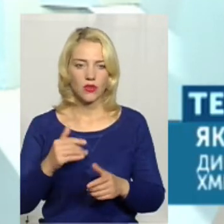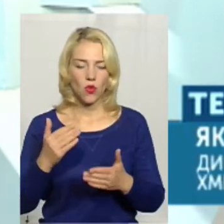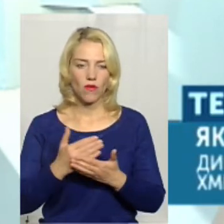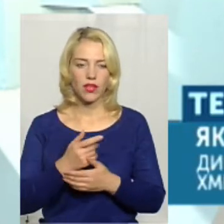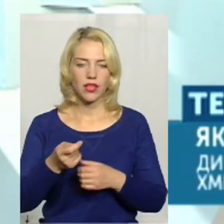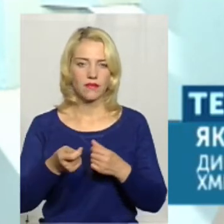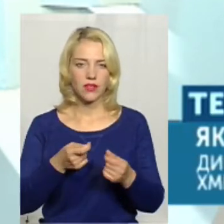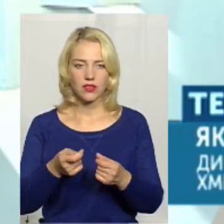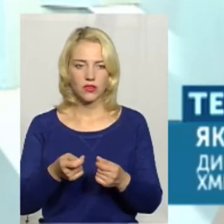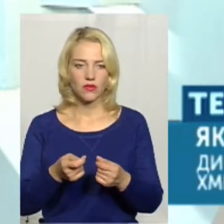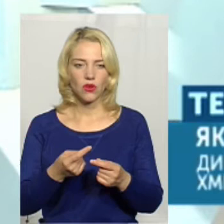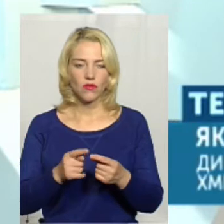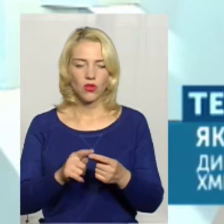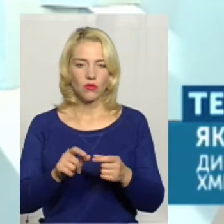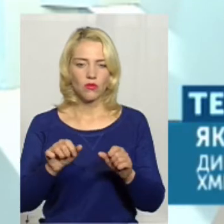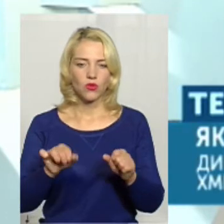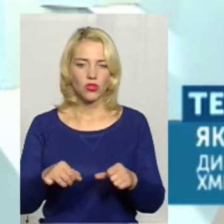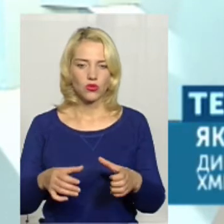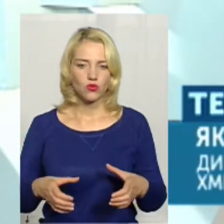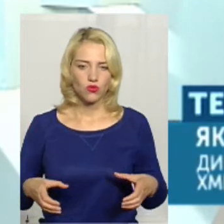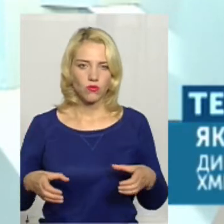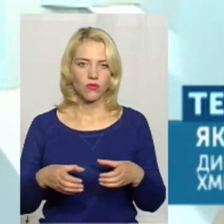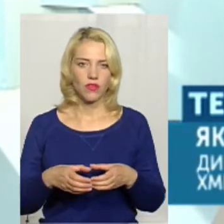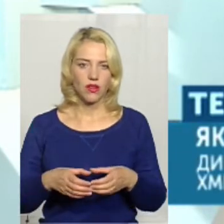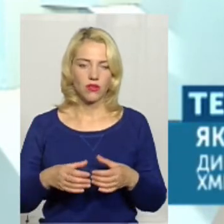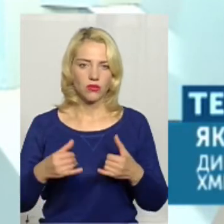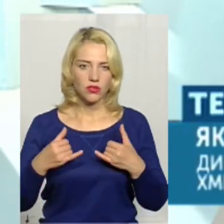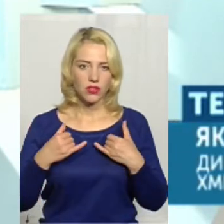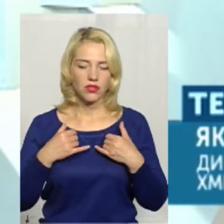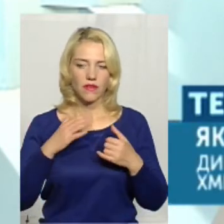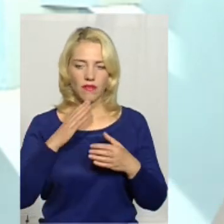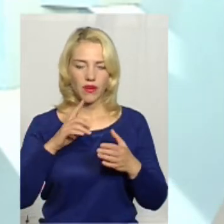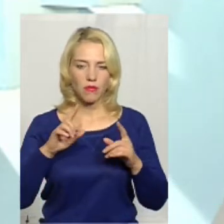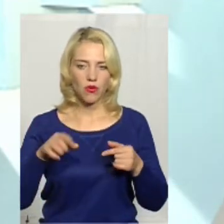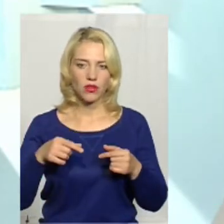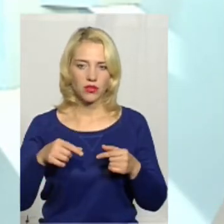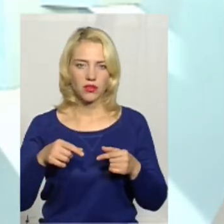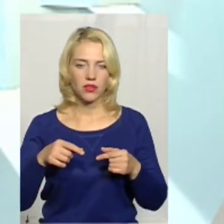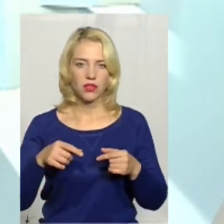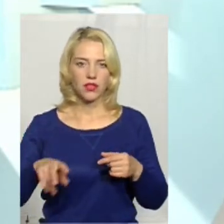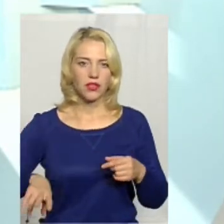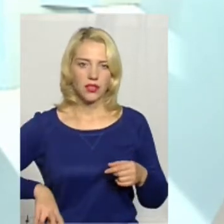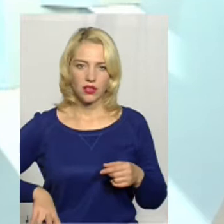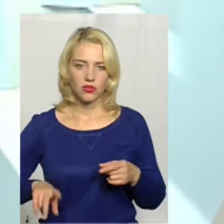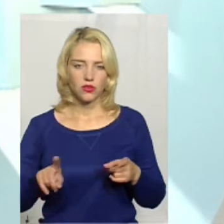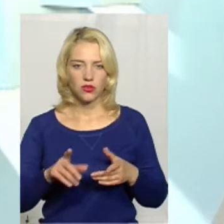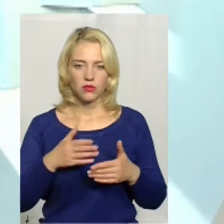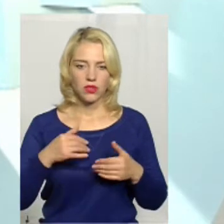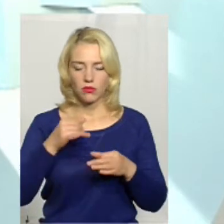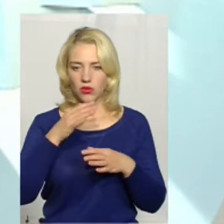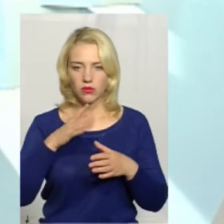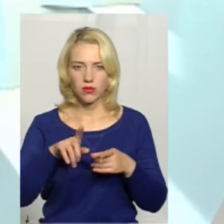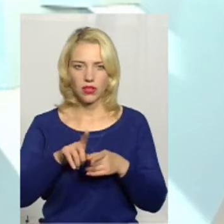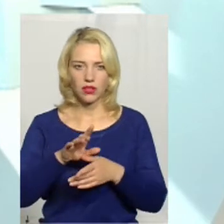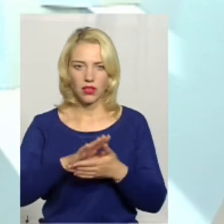керівництво МОЗу, воно згрупувало наші вимоги, навіть, я би сказав, директорів, що ми не можемо так далі